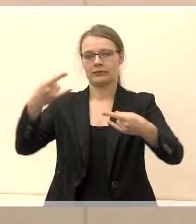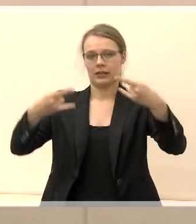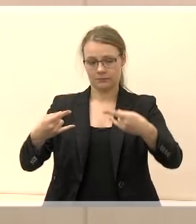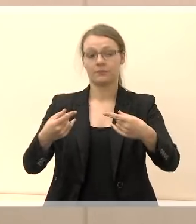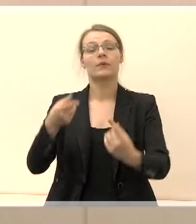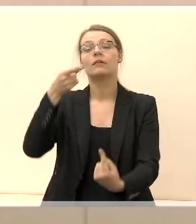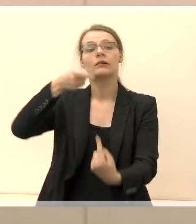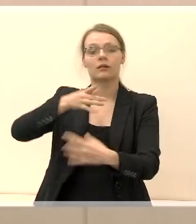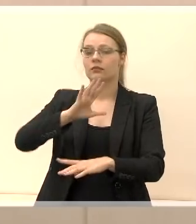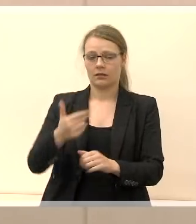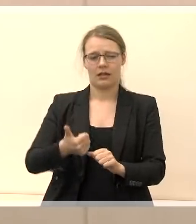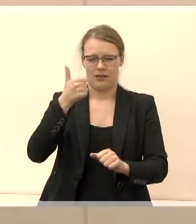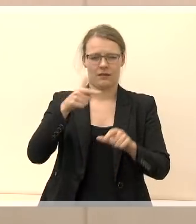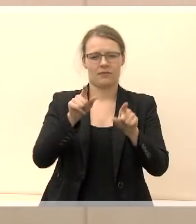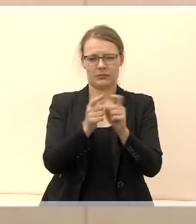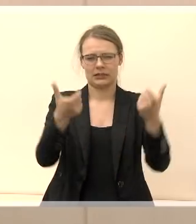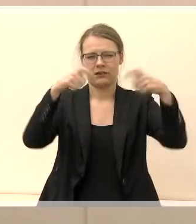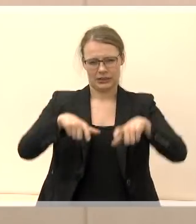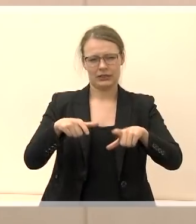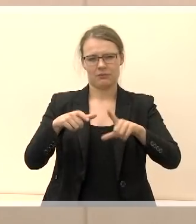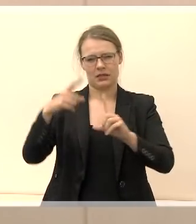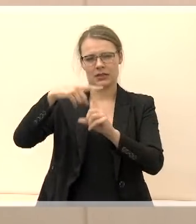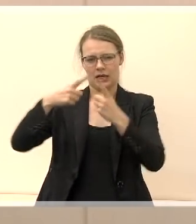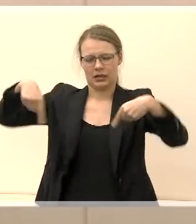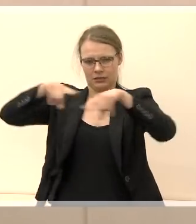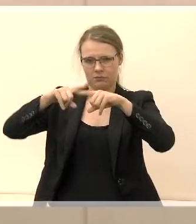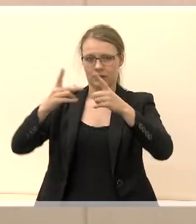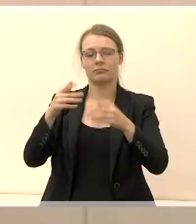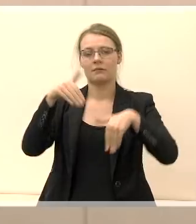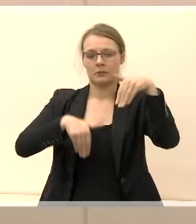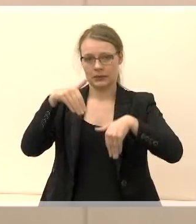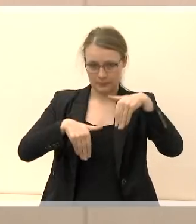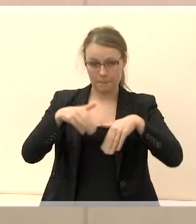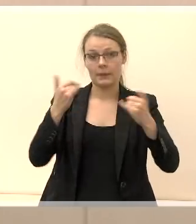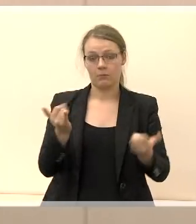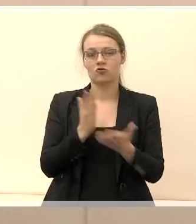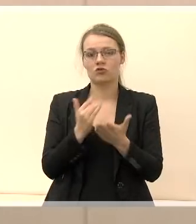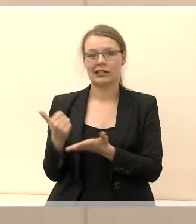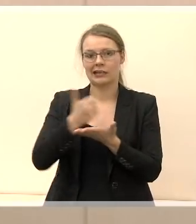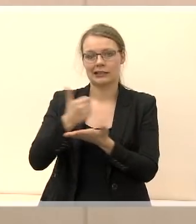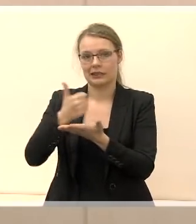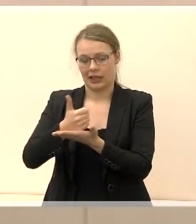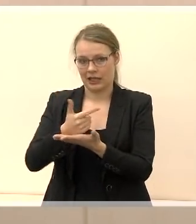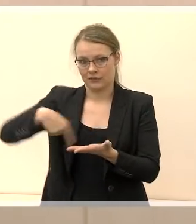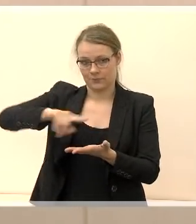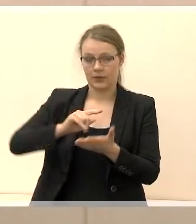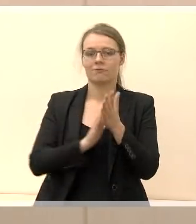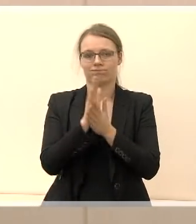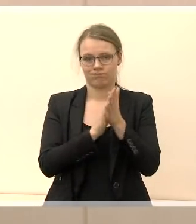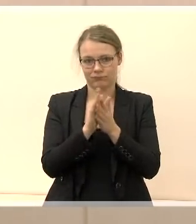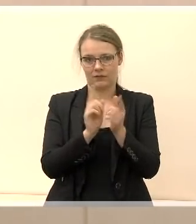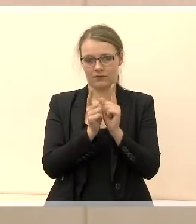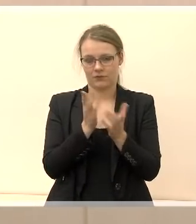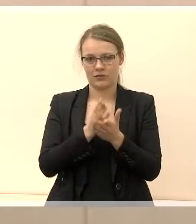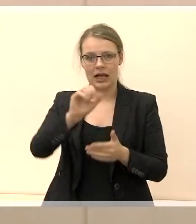skirtoje rinkimams į savivaldybių tarybas, dalyvauja kandidatai į Marijampolės savivaldybės tarybą. Laida į lietuvių gestų kalba